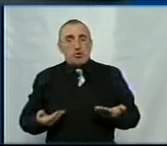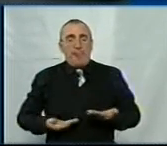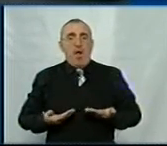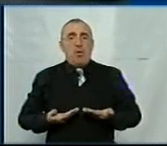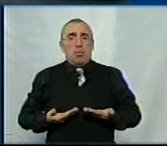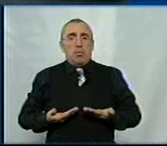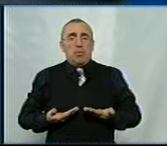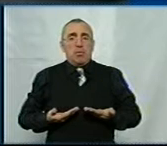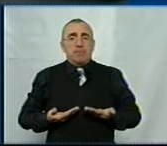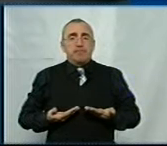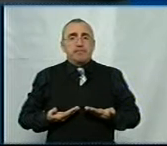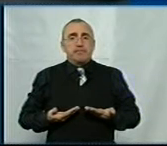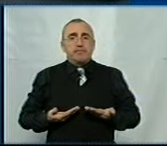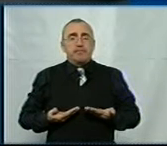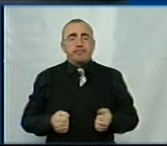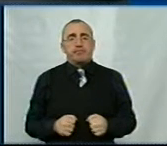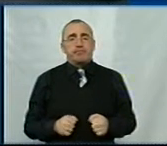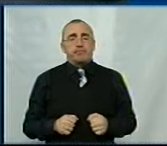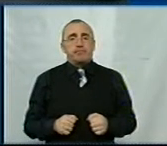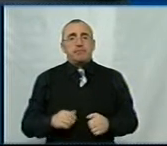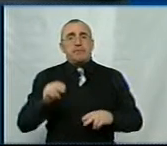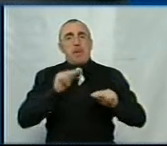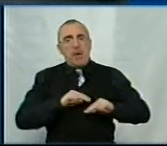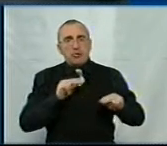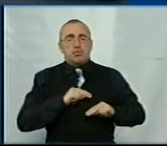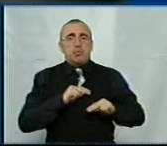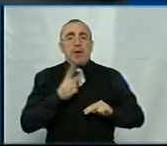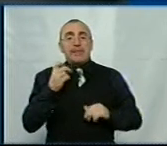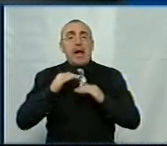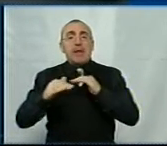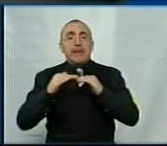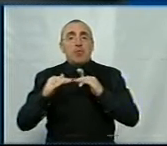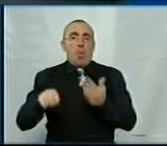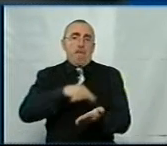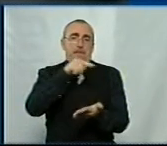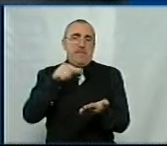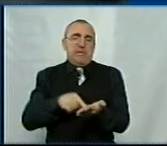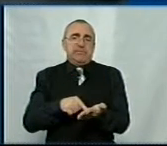працюють на території міста.